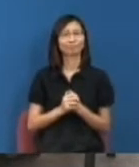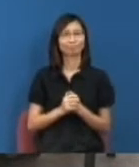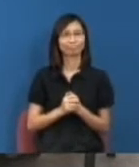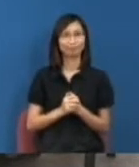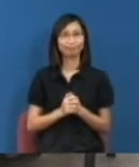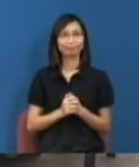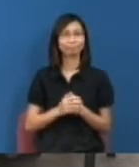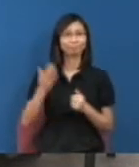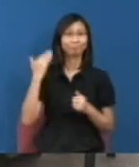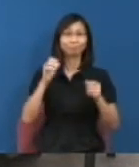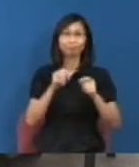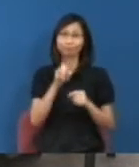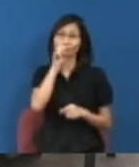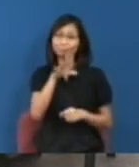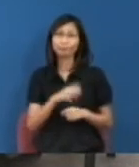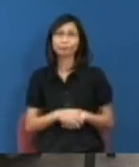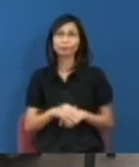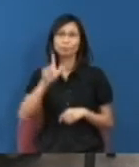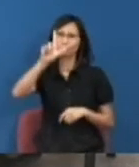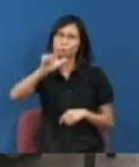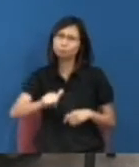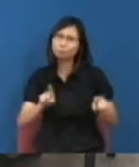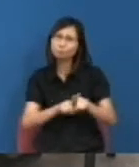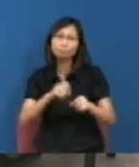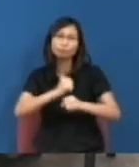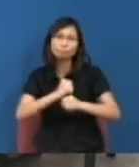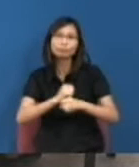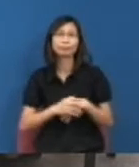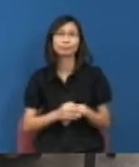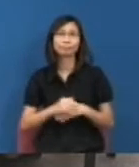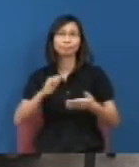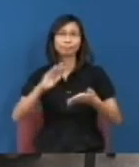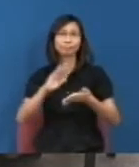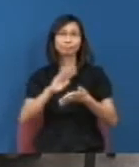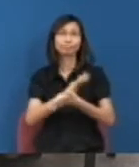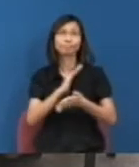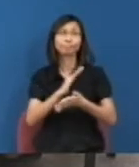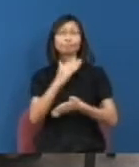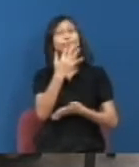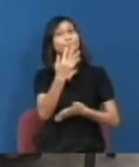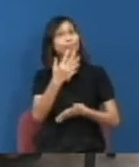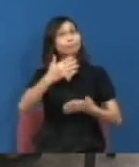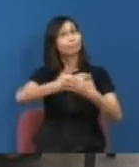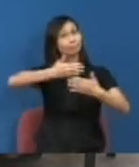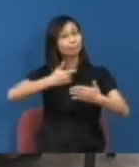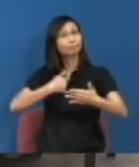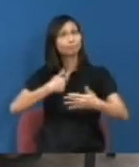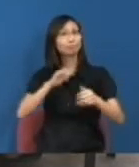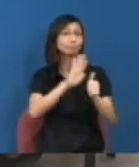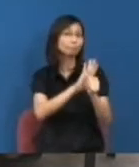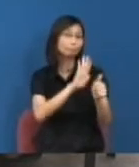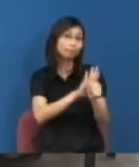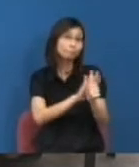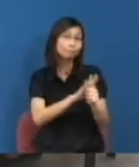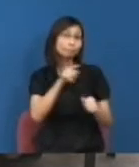剛才說到以前舊同事就是因為其實在若干年前其實我都有幫這個節目在做這個節目